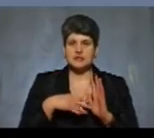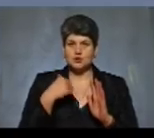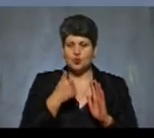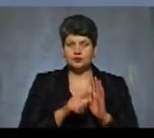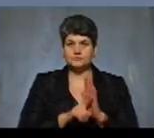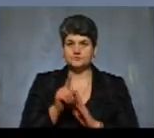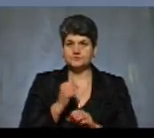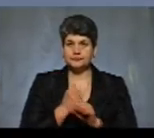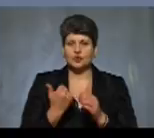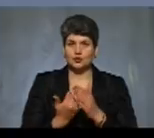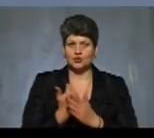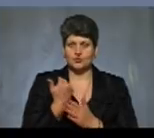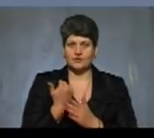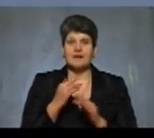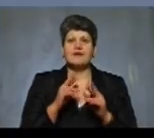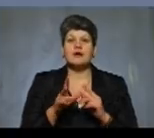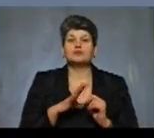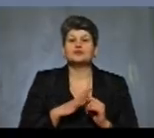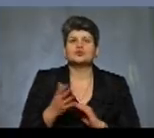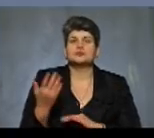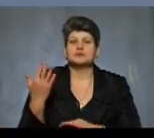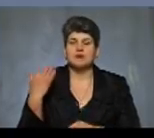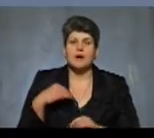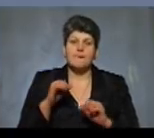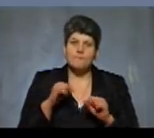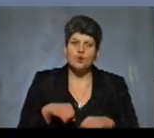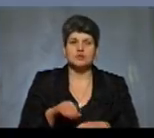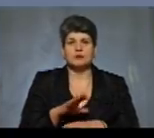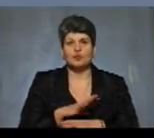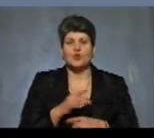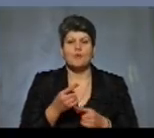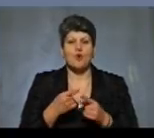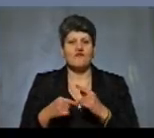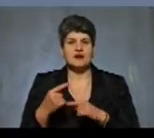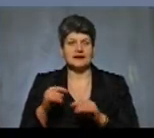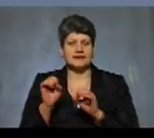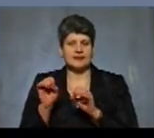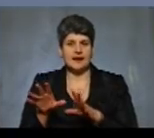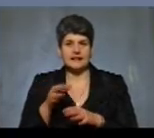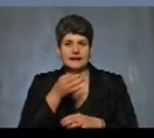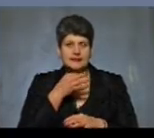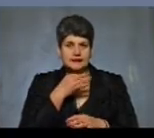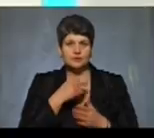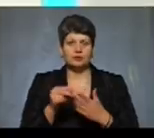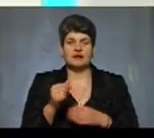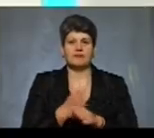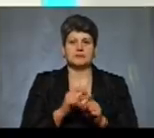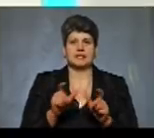вступили в дію такі нововведення. Як було до цього часу? Чи можна було повертати ліки, які придбали в аптекці?